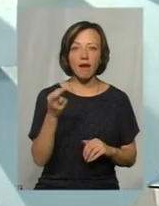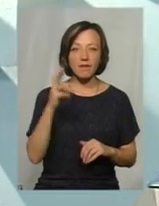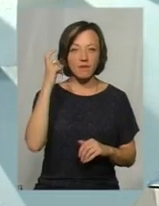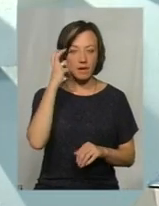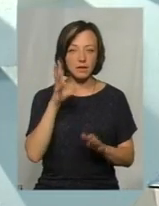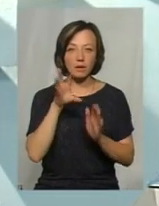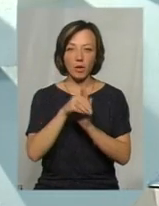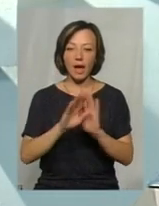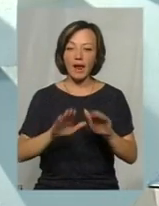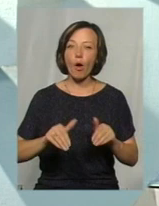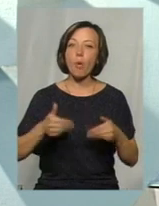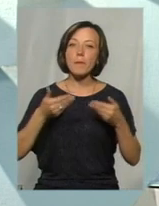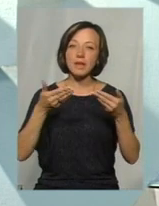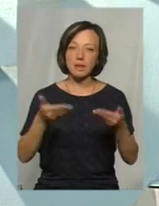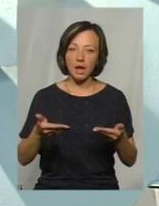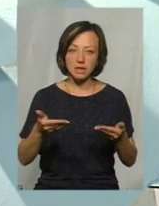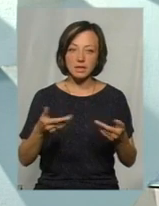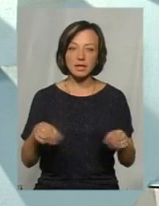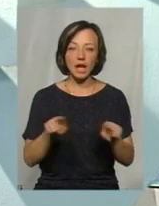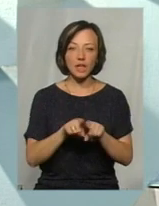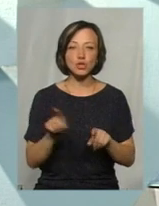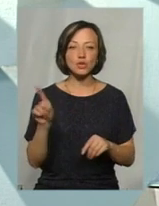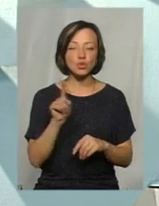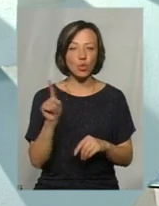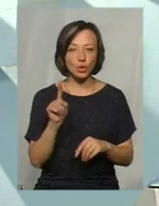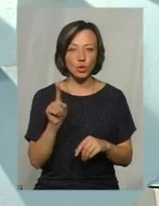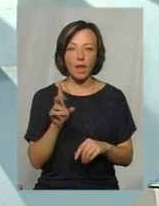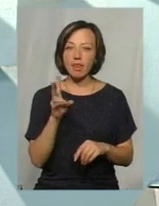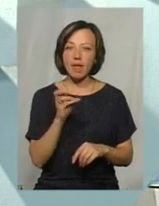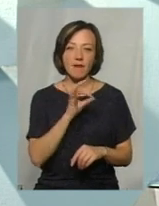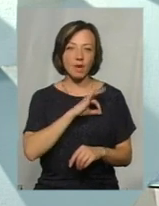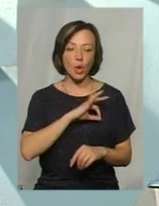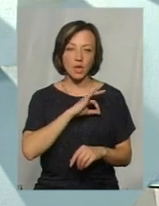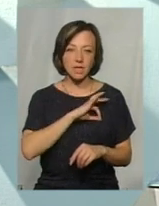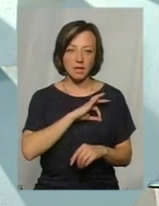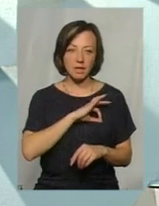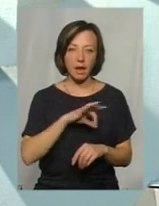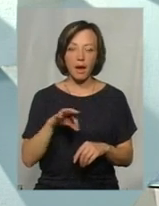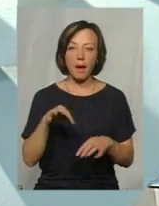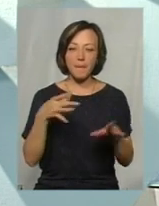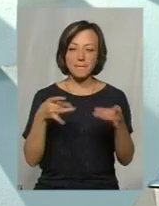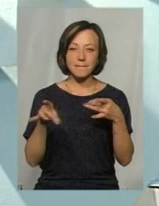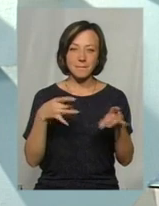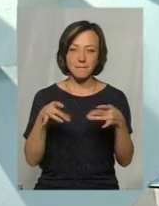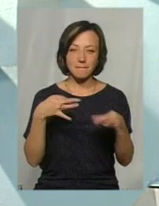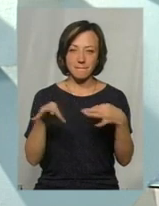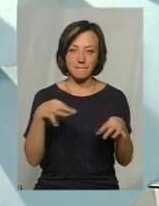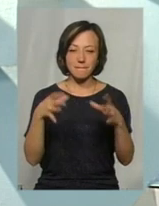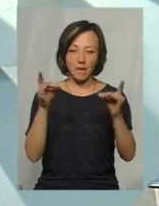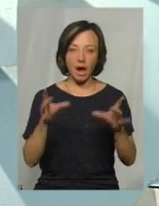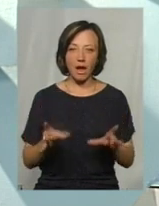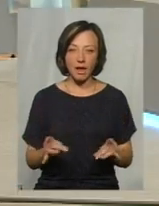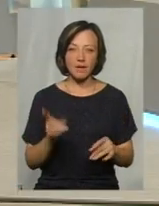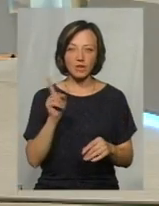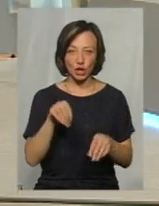рекомендації такі щодо невикористання пластикових пакетів. Там